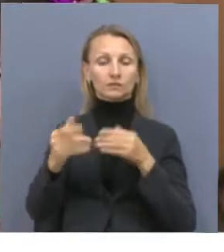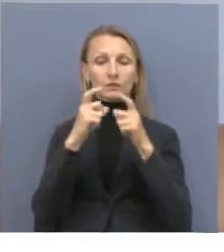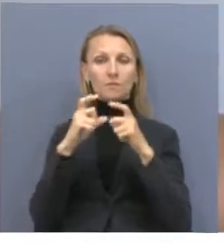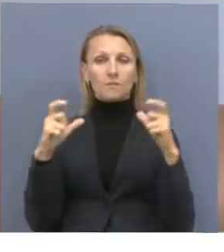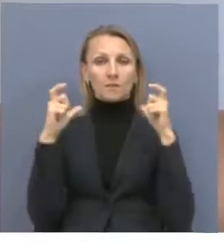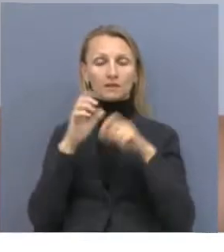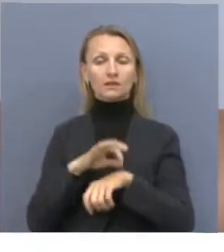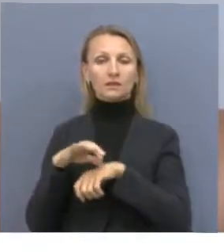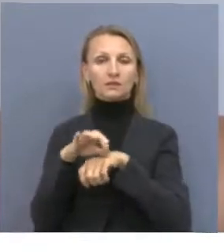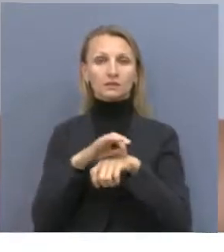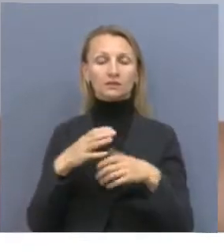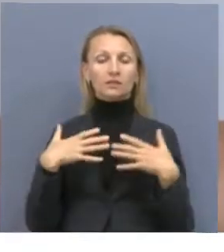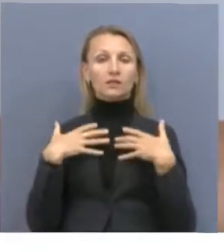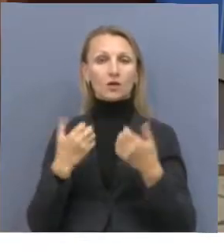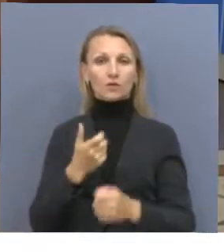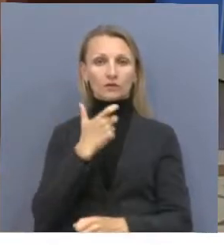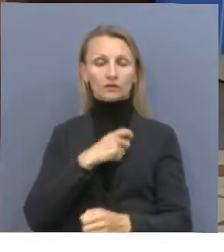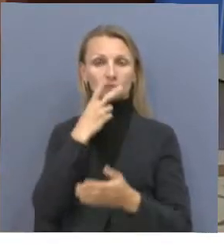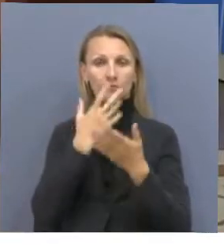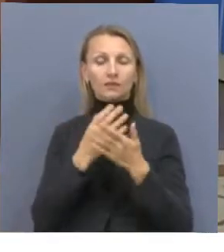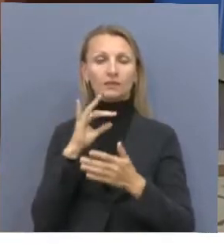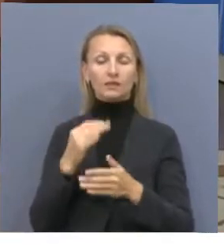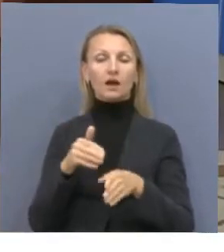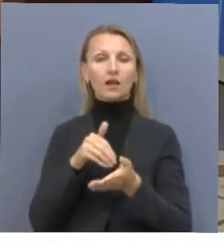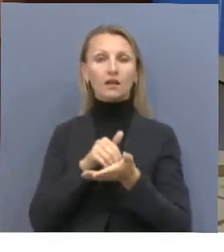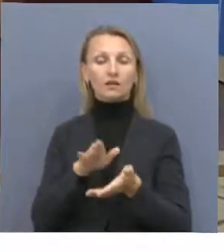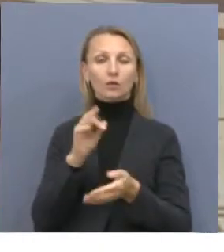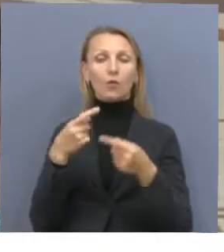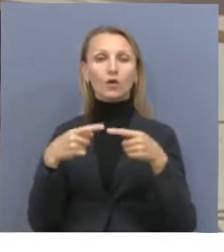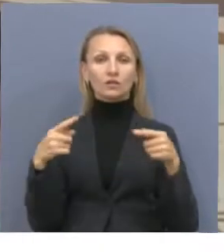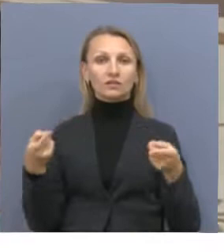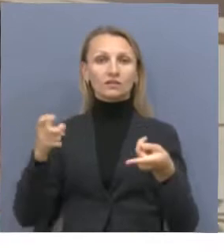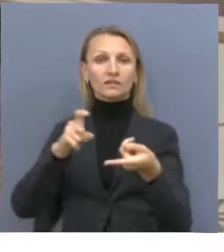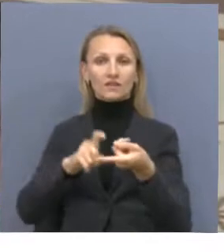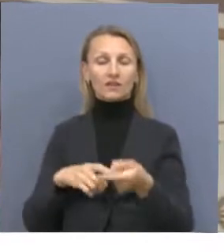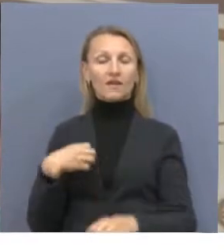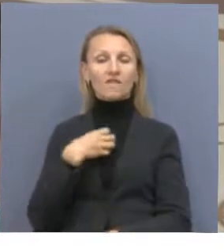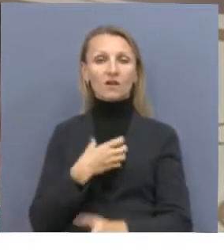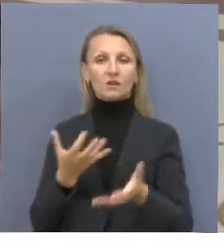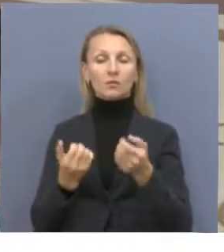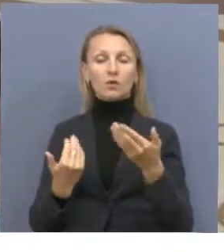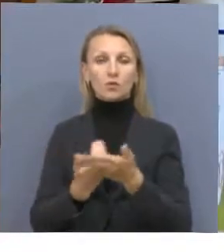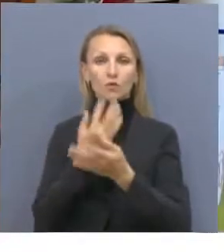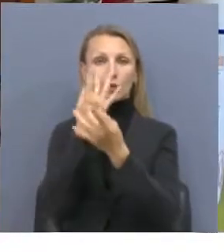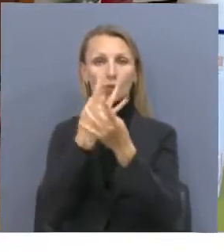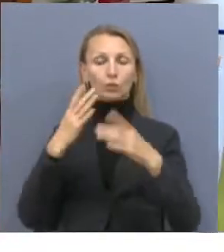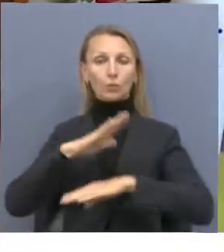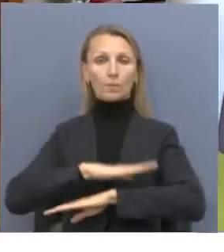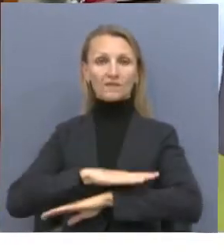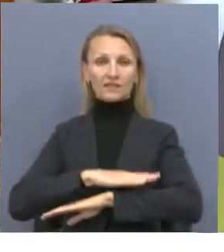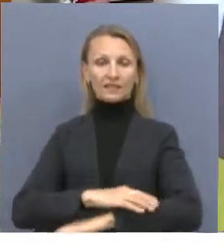маски, вести здоровый образ жизни и отказаться от лишних контактов. Одним словом, важно принимать новую культуру поведения.